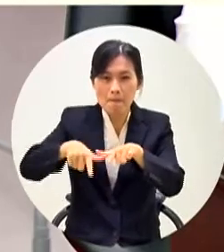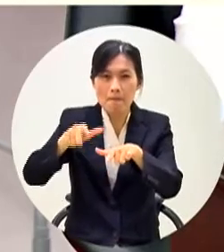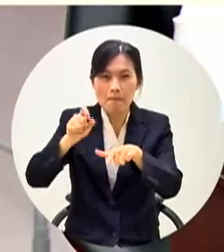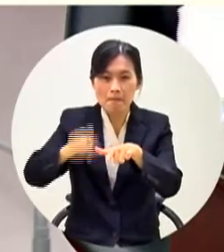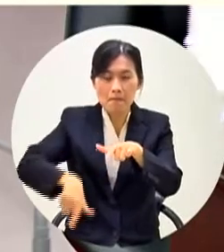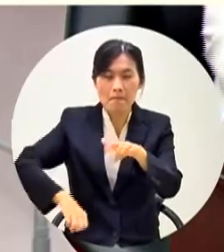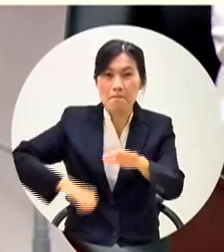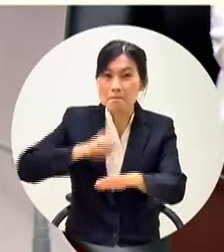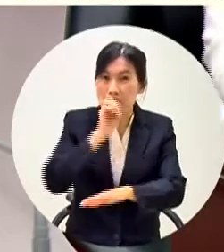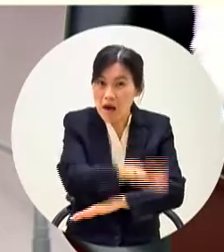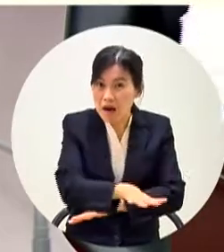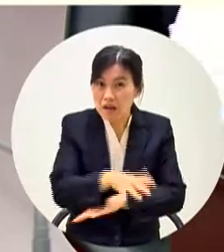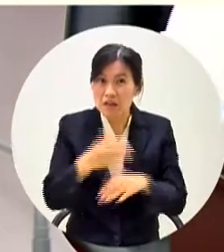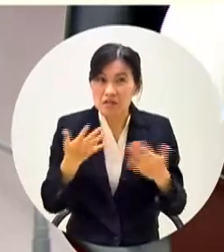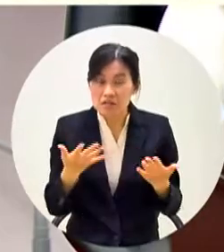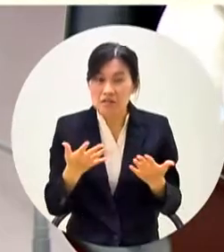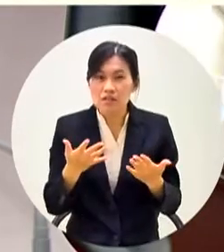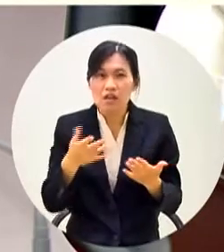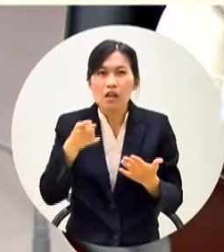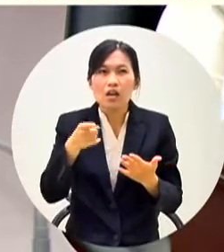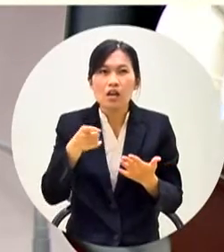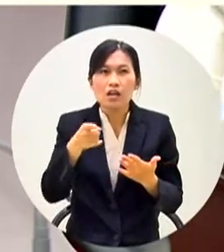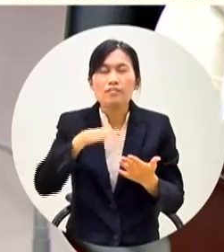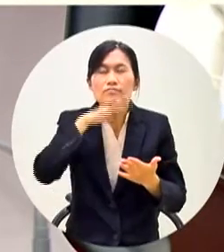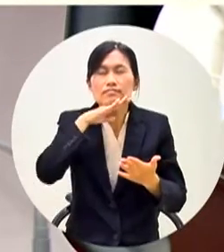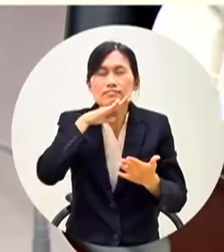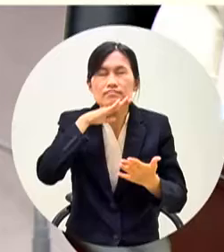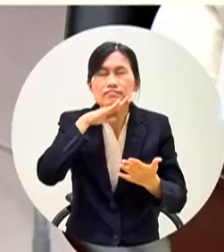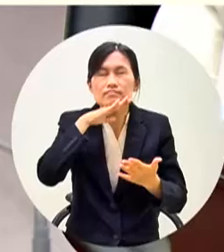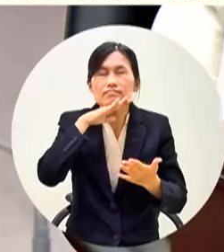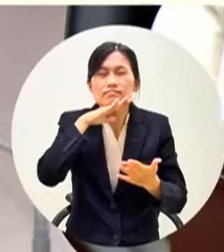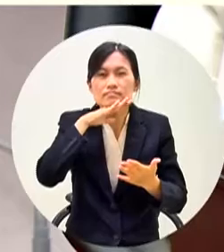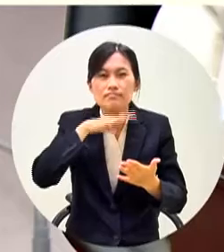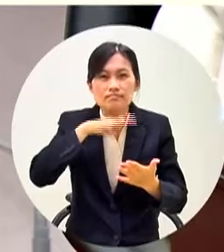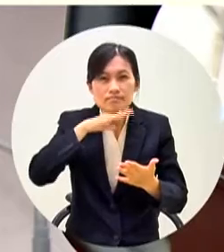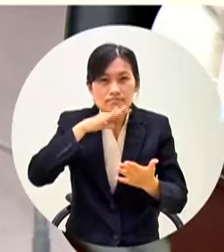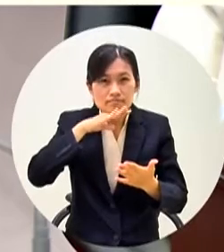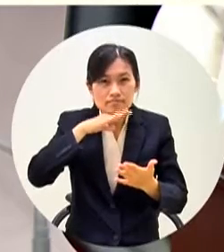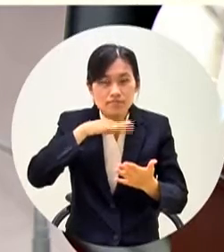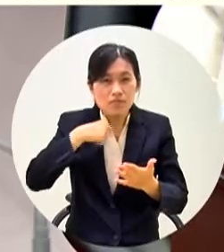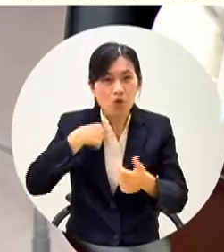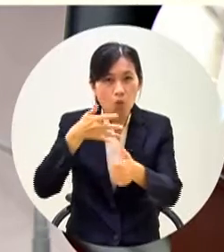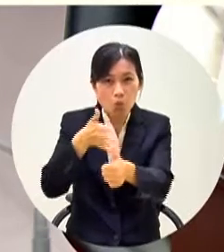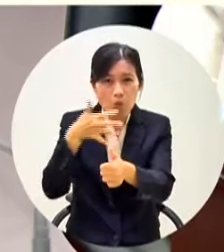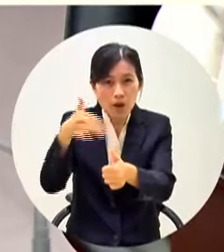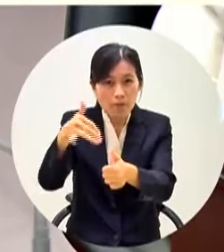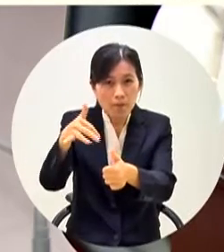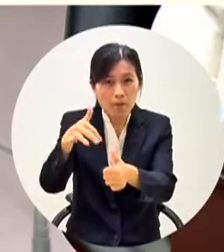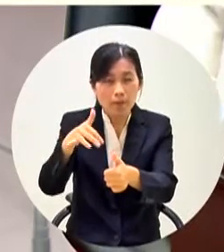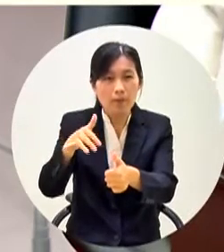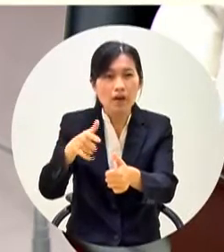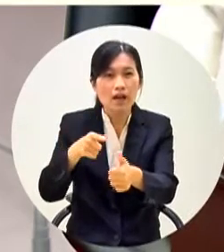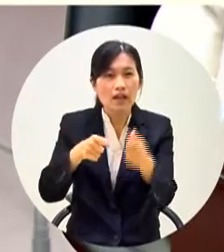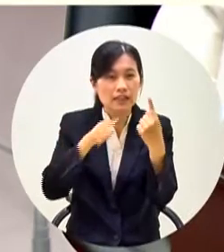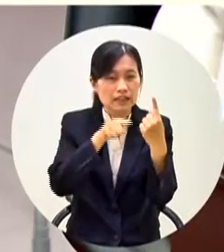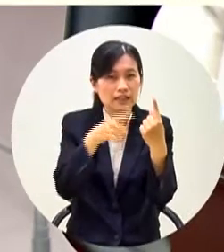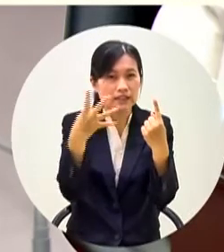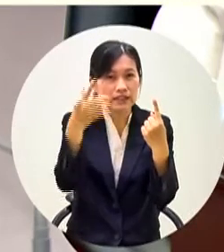局長那個一點等一下等一下我沒問完一點四億來